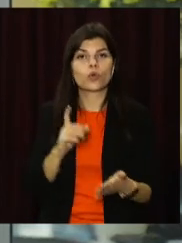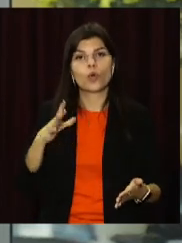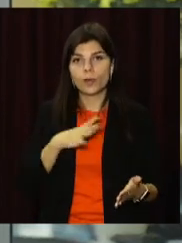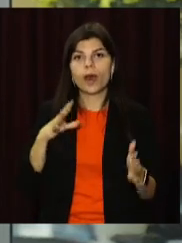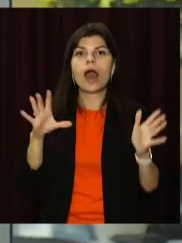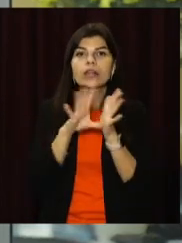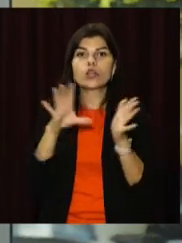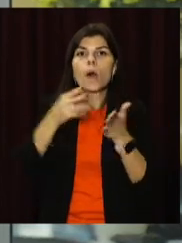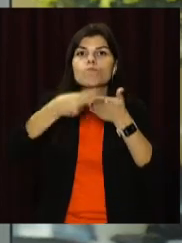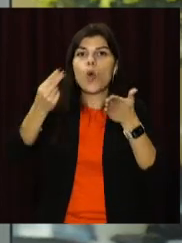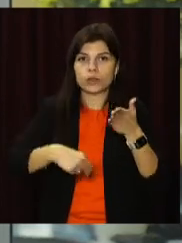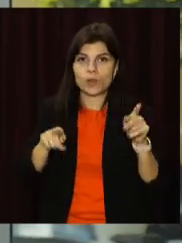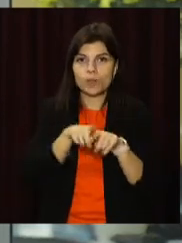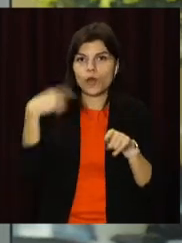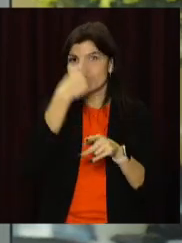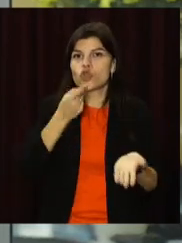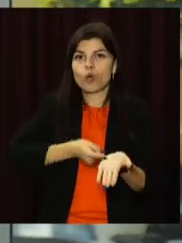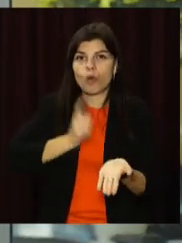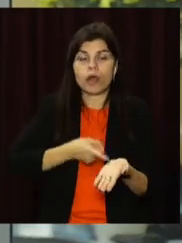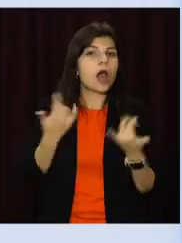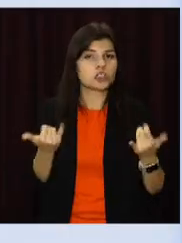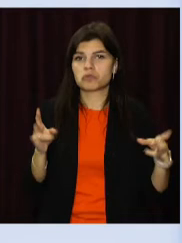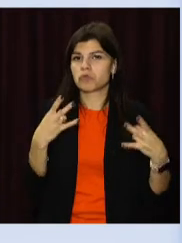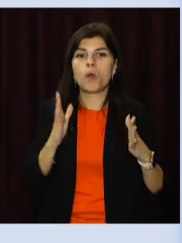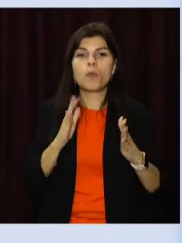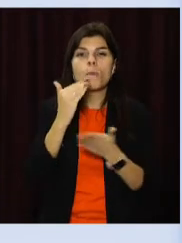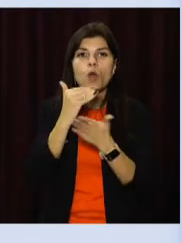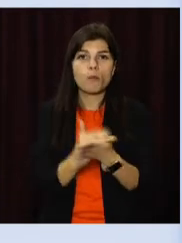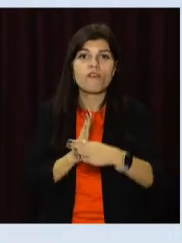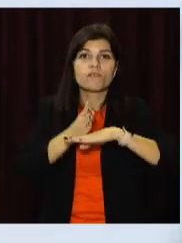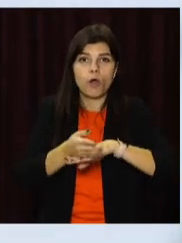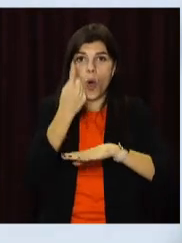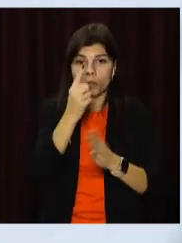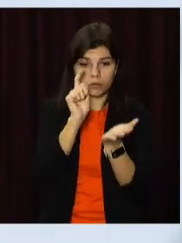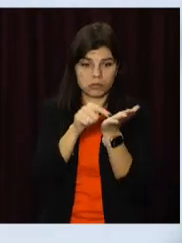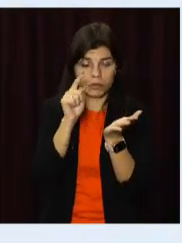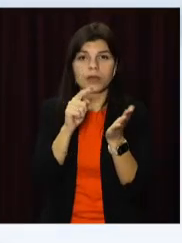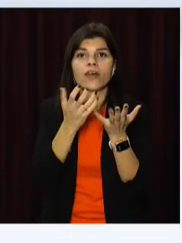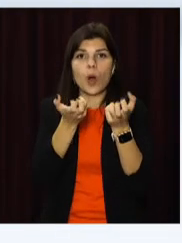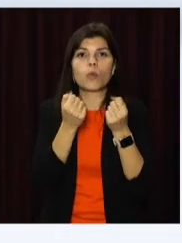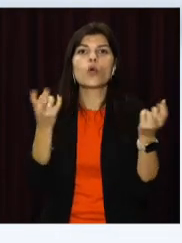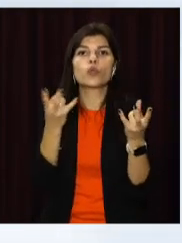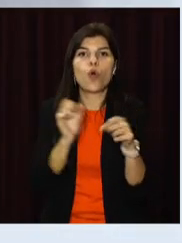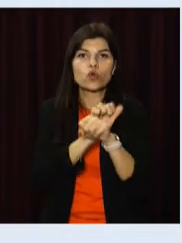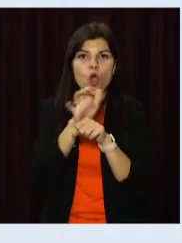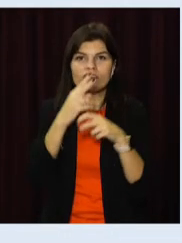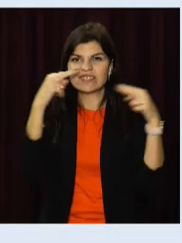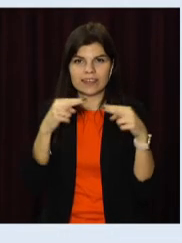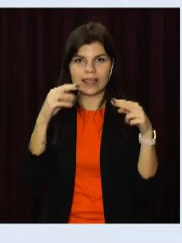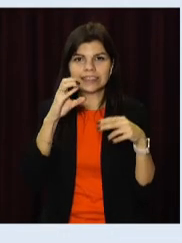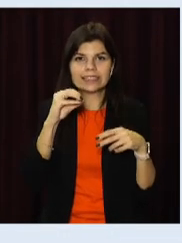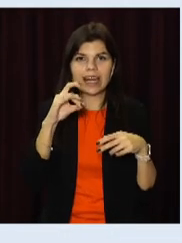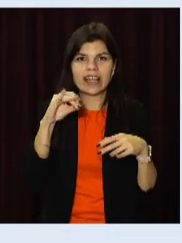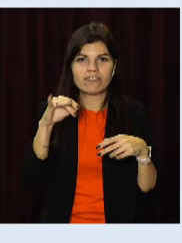був електронний підпис. Нині достатньо просто увійти до застосунку та одним натисканням отримати сертифікат. Аби скористатися